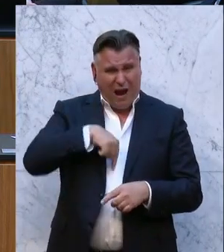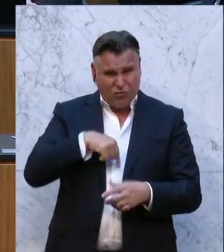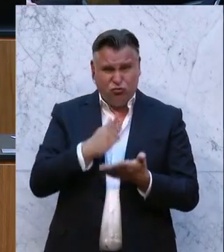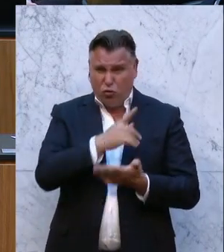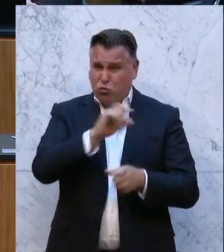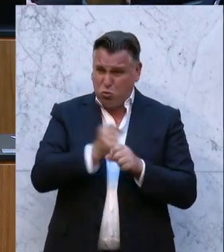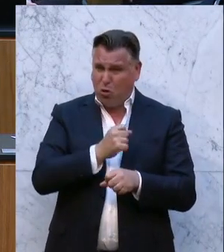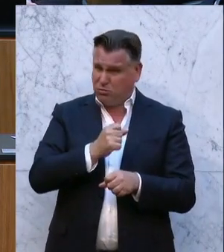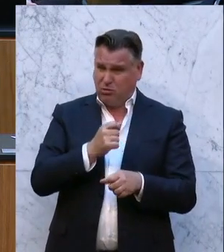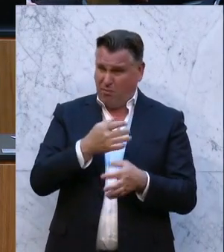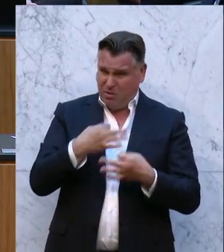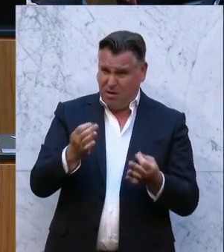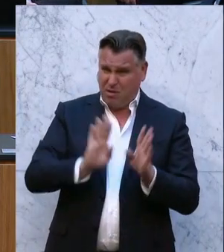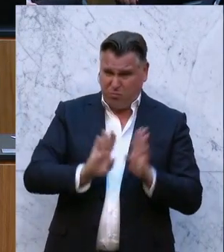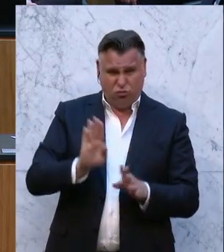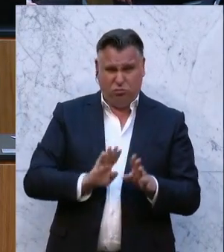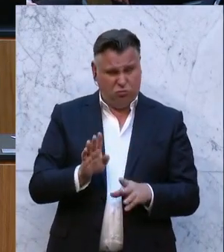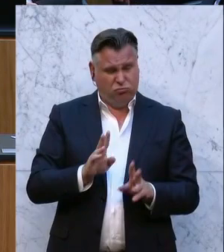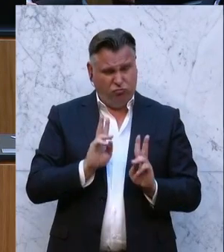Das muss man sich einmal auf der Zunge zergehen lassen.